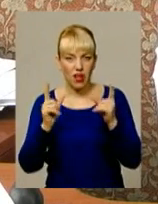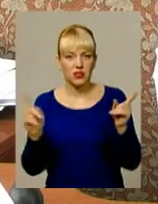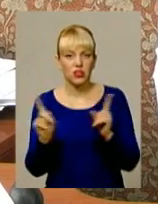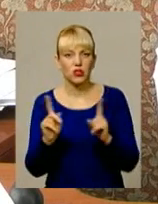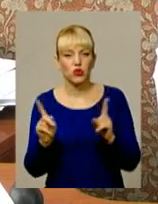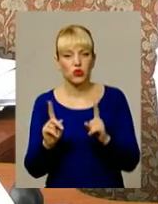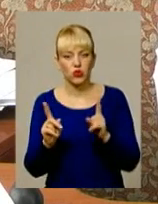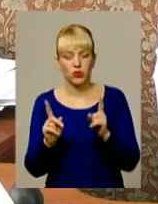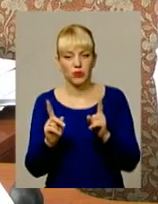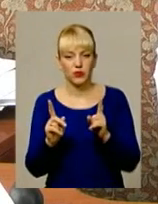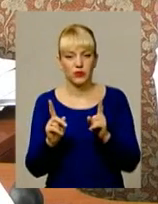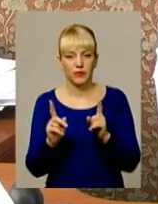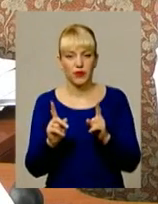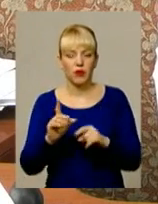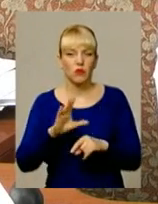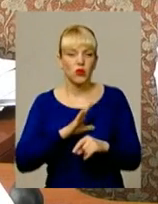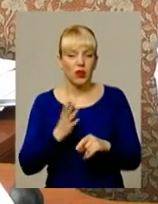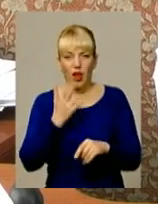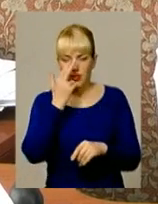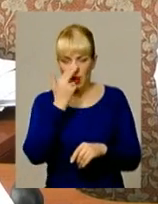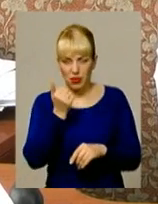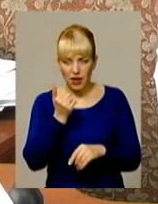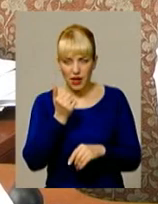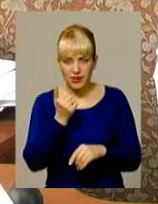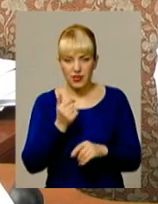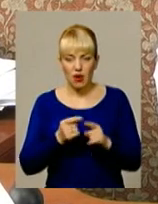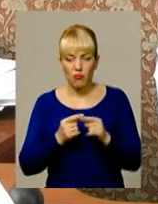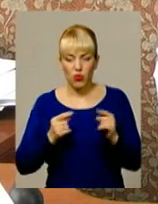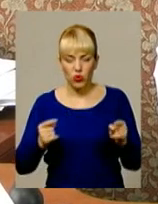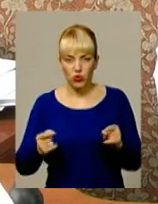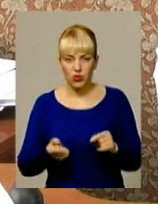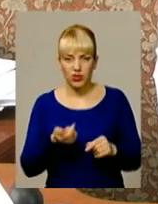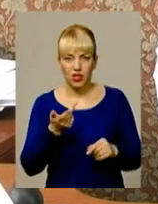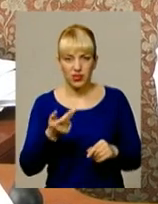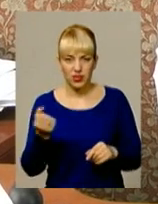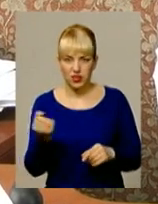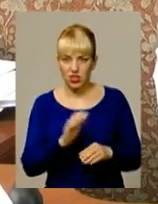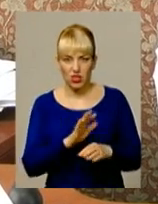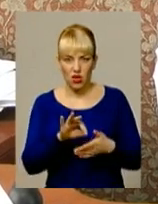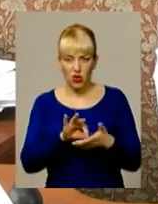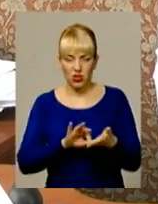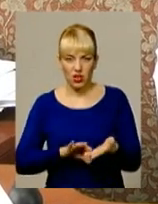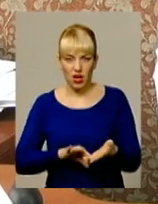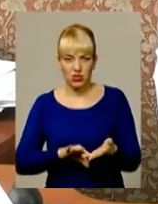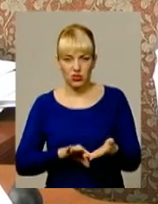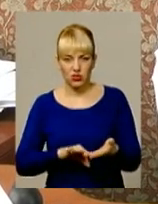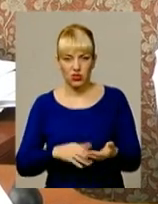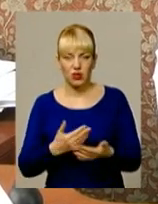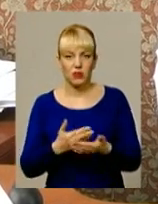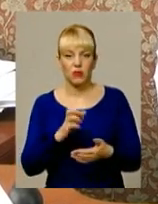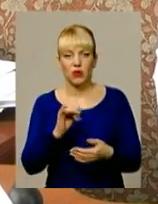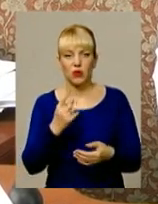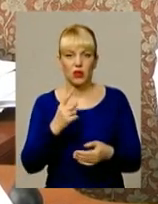була якась адаптація протягом кількох тижнів, а не одразу, якби одна година